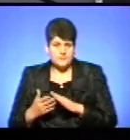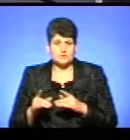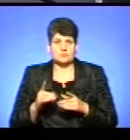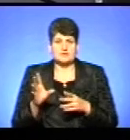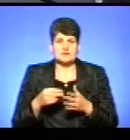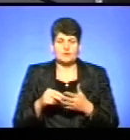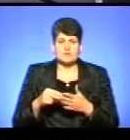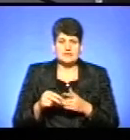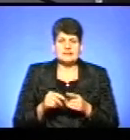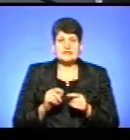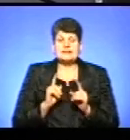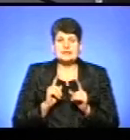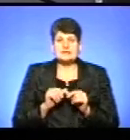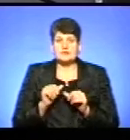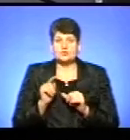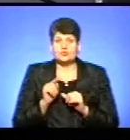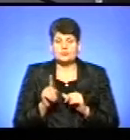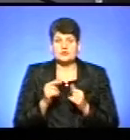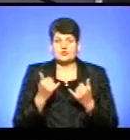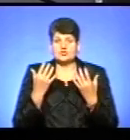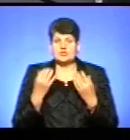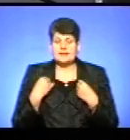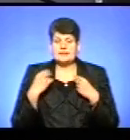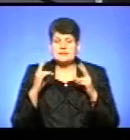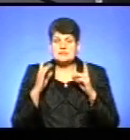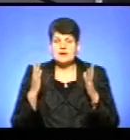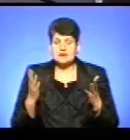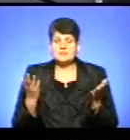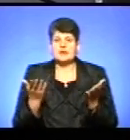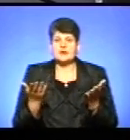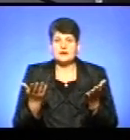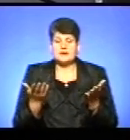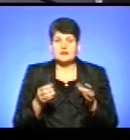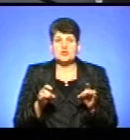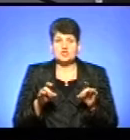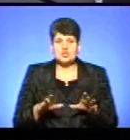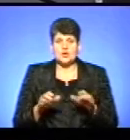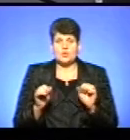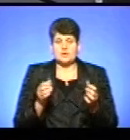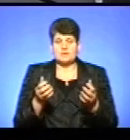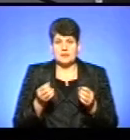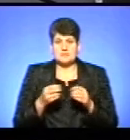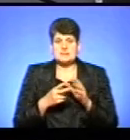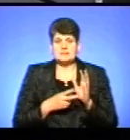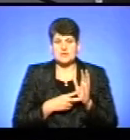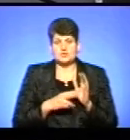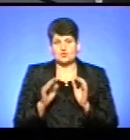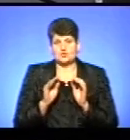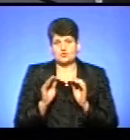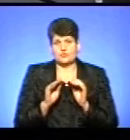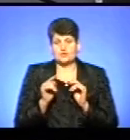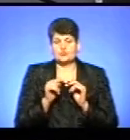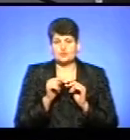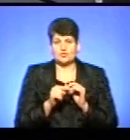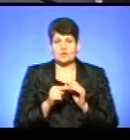закуповувати. За винятком того, що ми на сьогоднішній день ще не знаємо, яке рішення уряд прийме 17 жовтня щодо того,